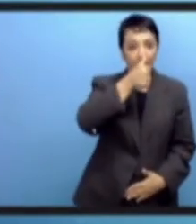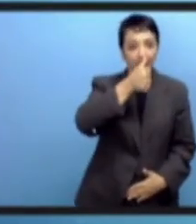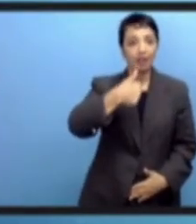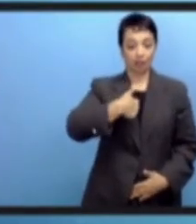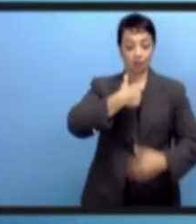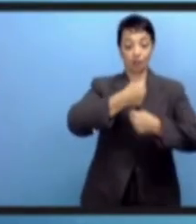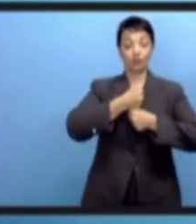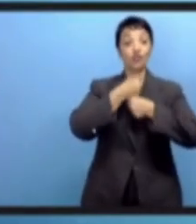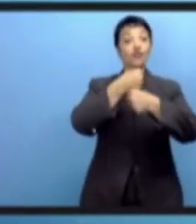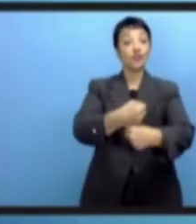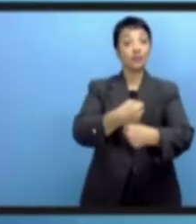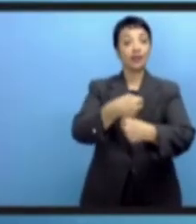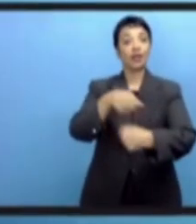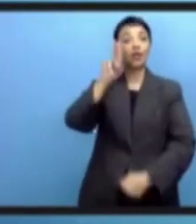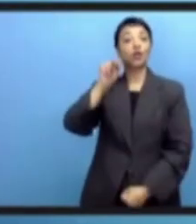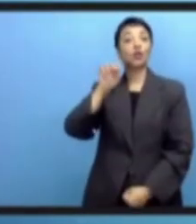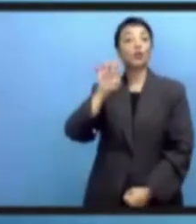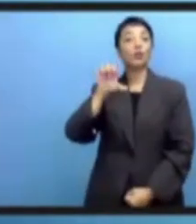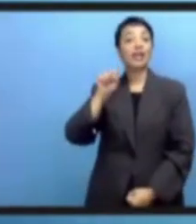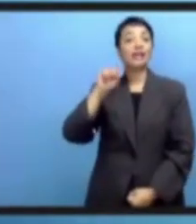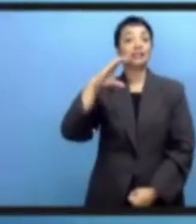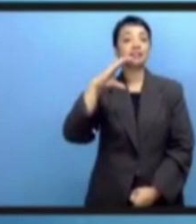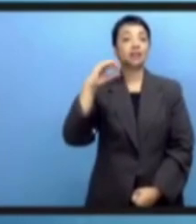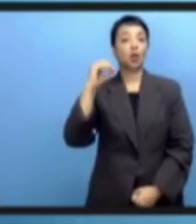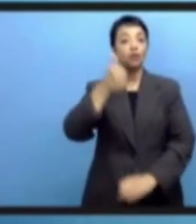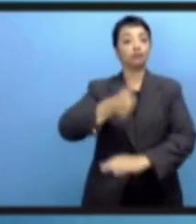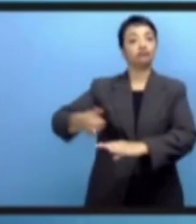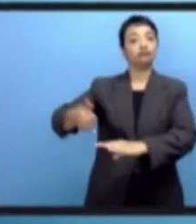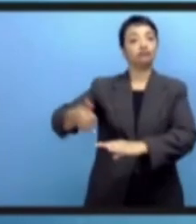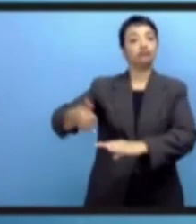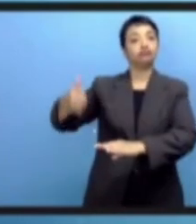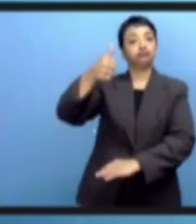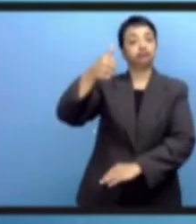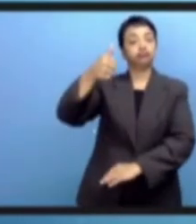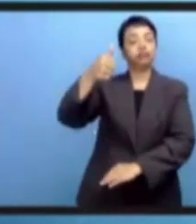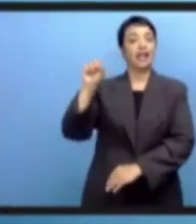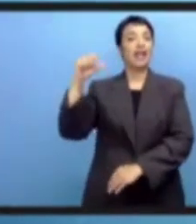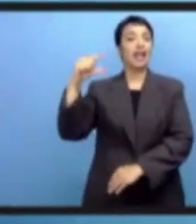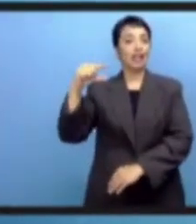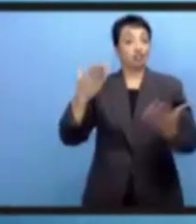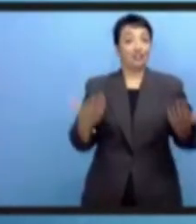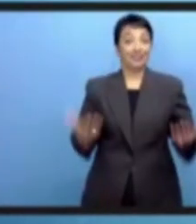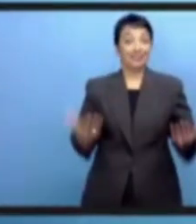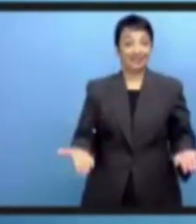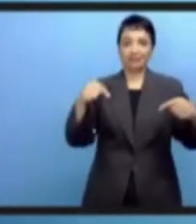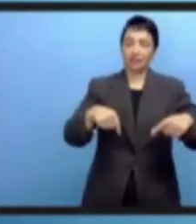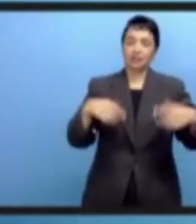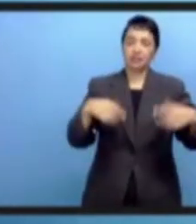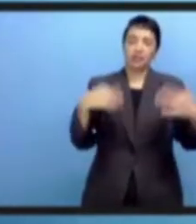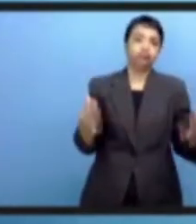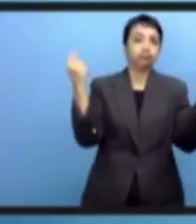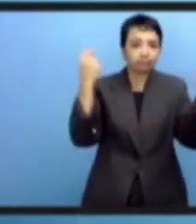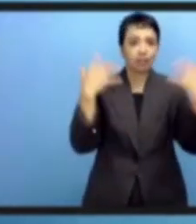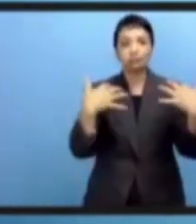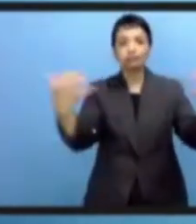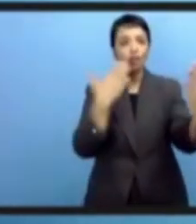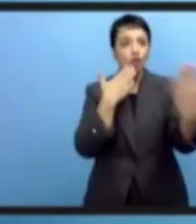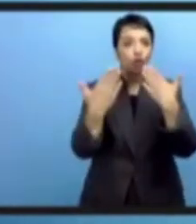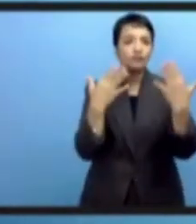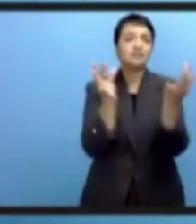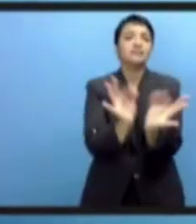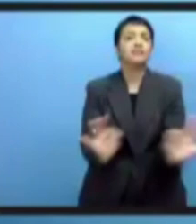в Эфиопии, как представитель генерального секретаря ЮНЕСКО на этом важном